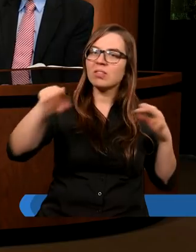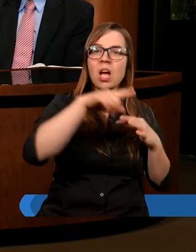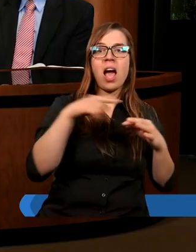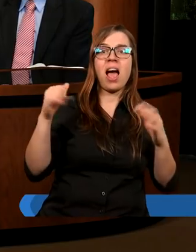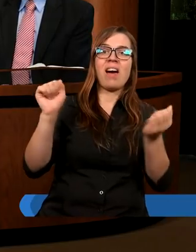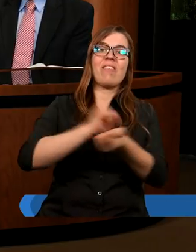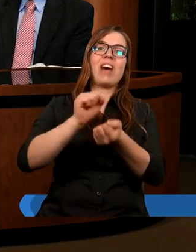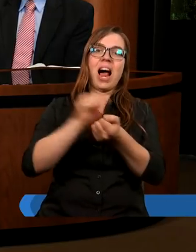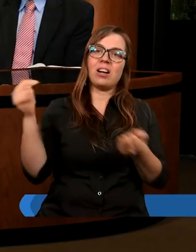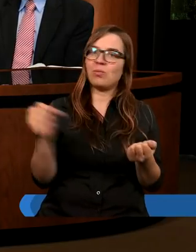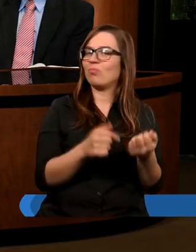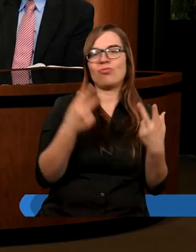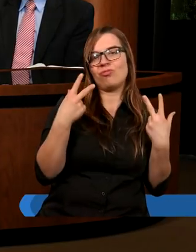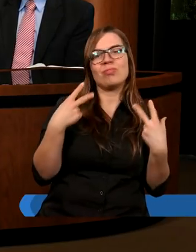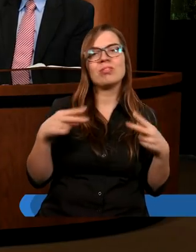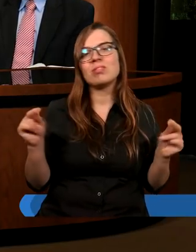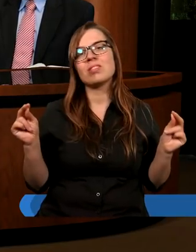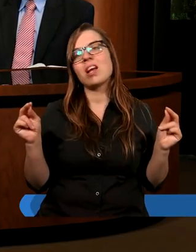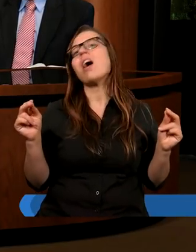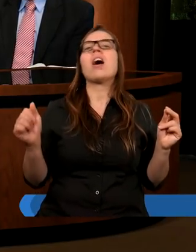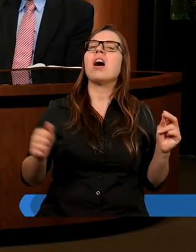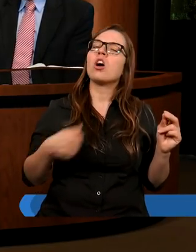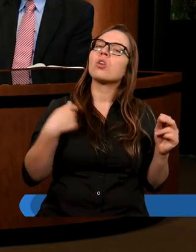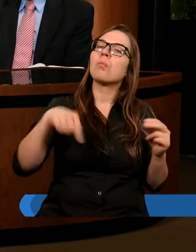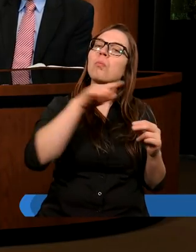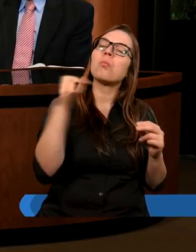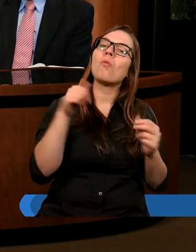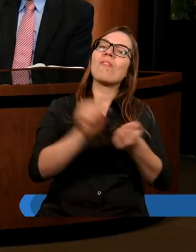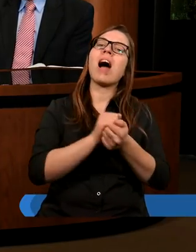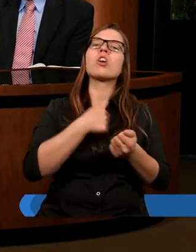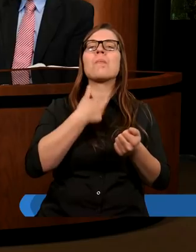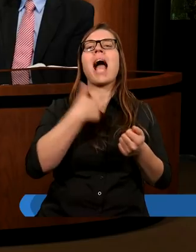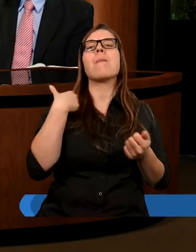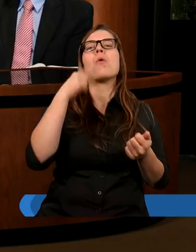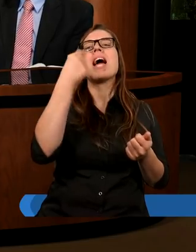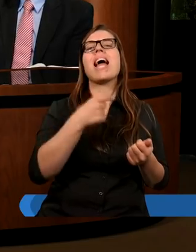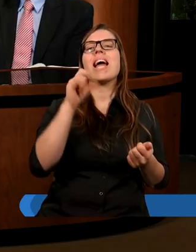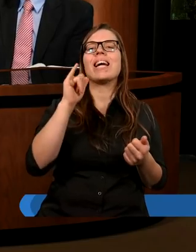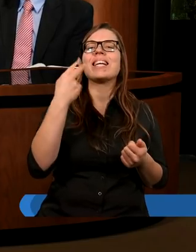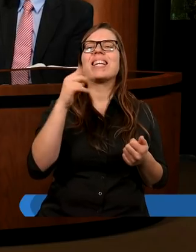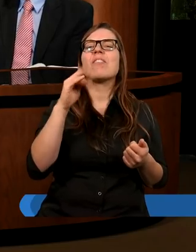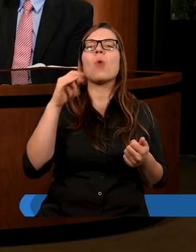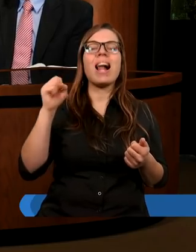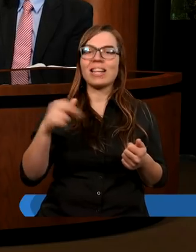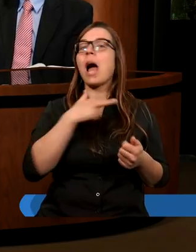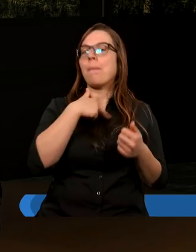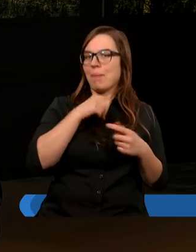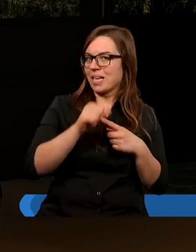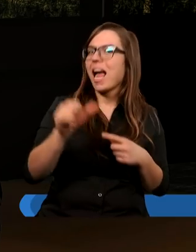walczyć nawet o to, żebyśmy byli jakimiś indywidualistami. My jesteśmy,